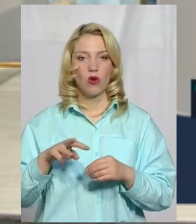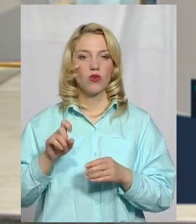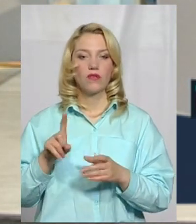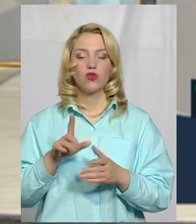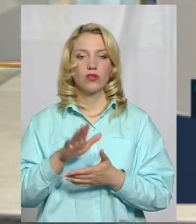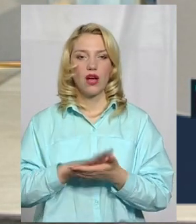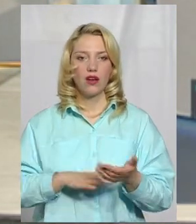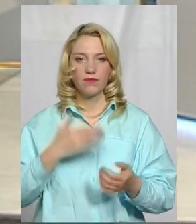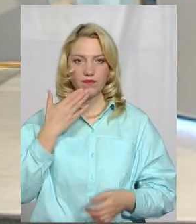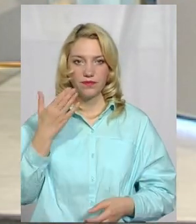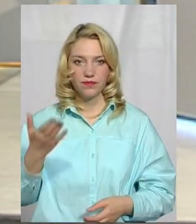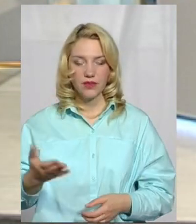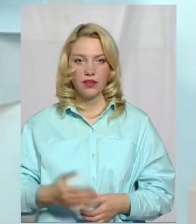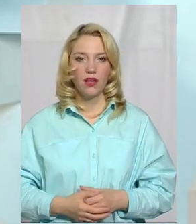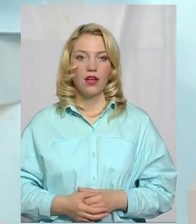і що далі?